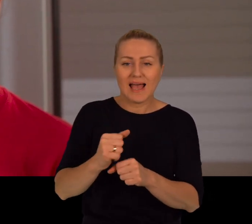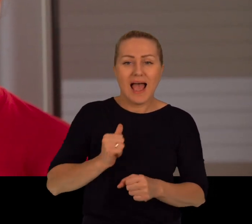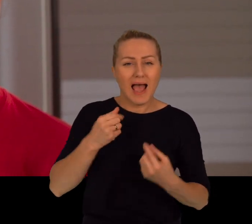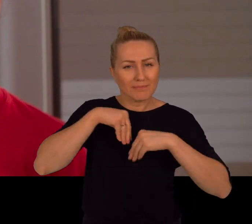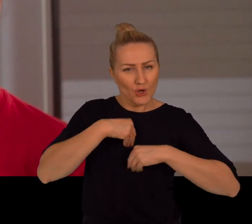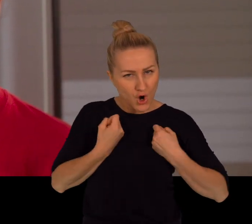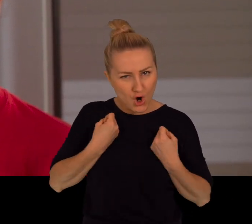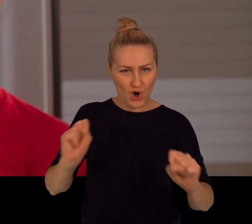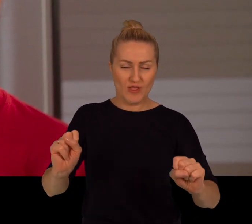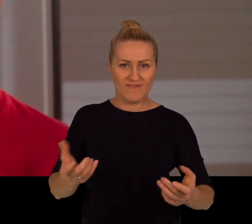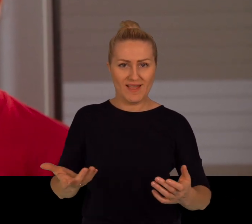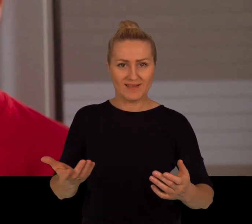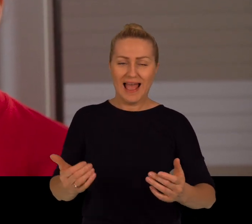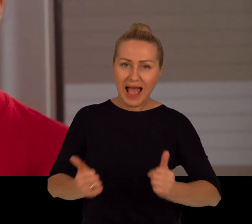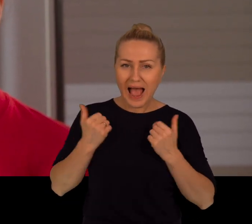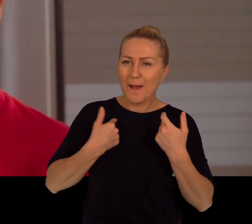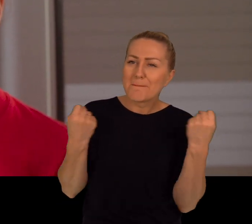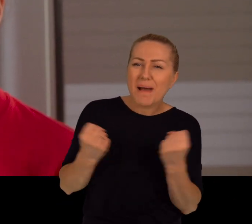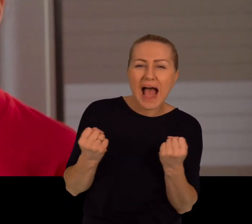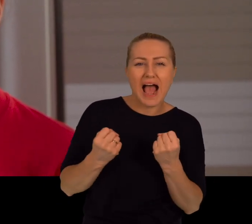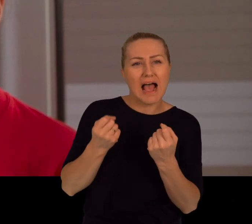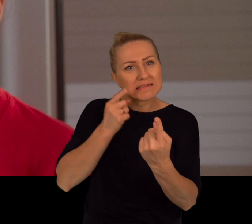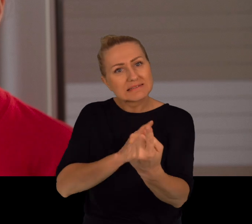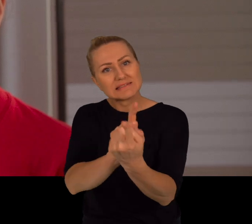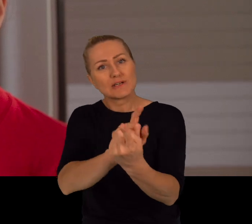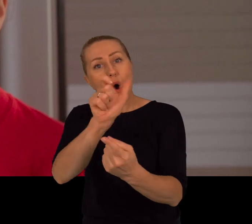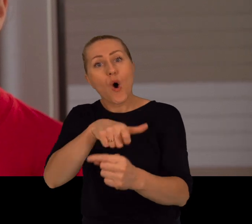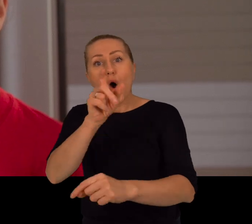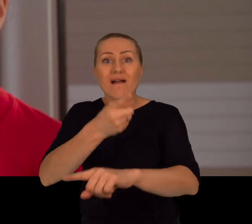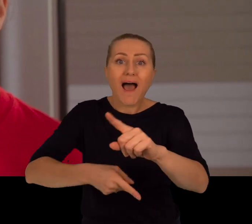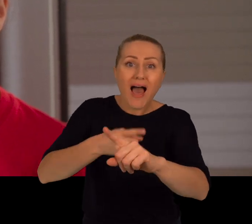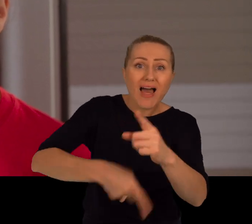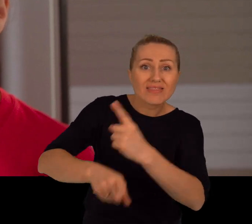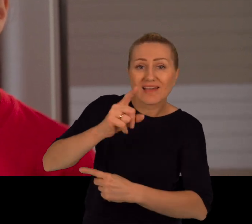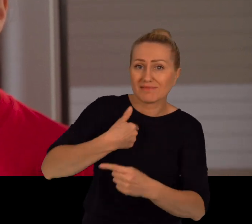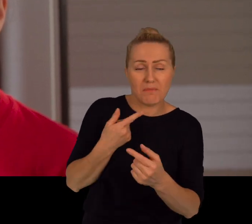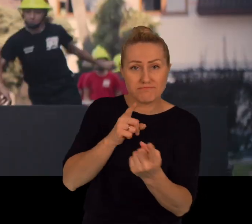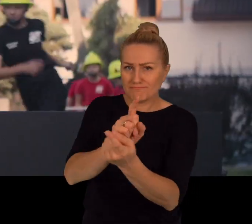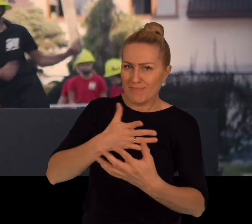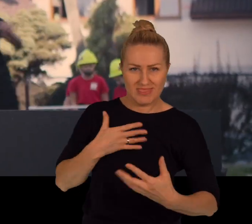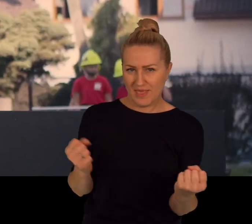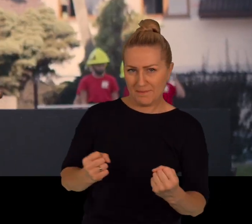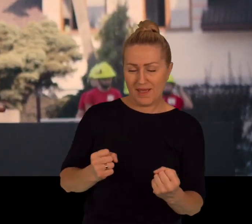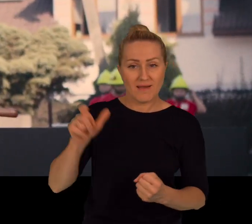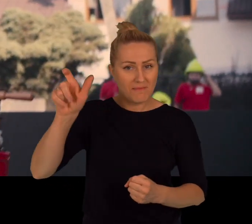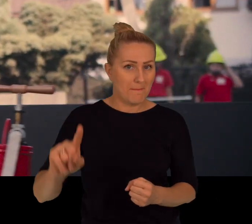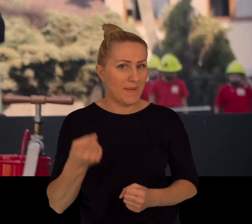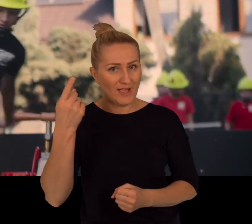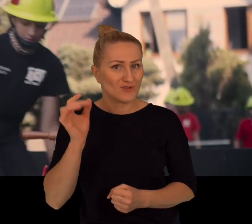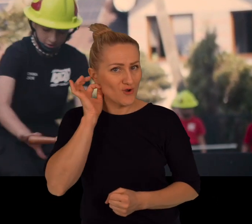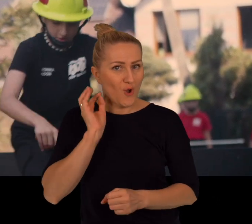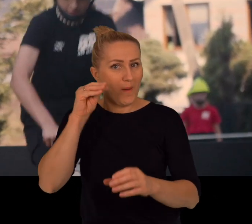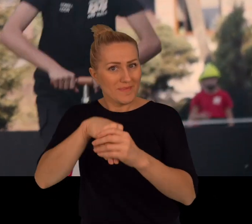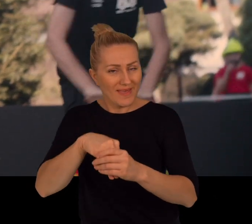i żebyśmy byli odważni, żebyśmy się nie bali podejść do kogoś rannego. Byłam pierwszą kobietą w